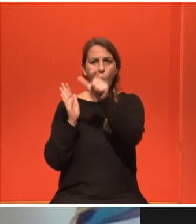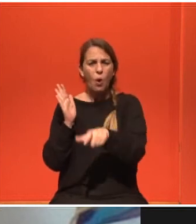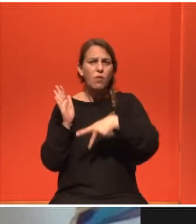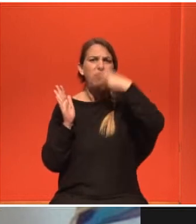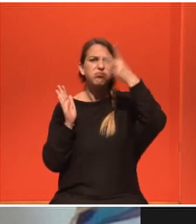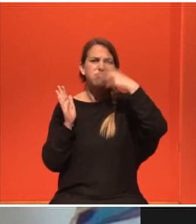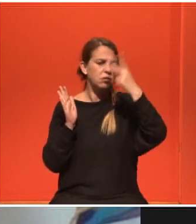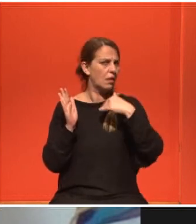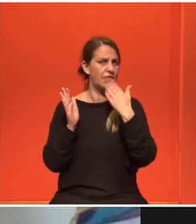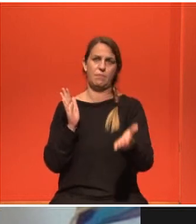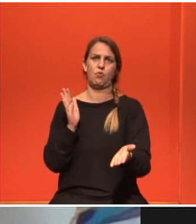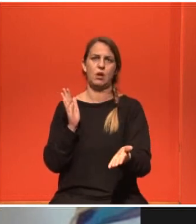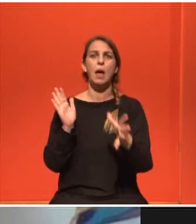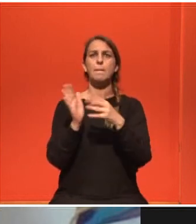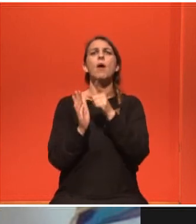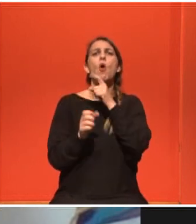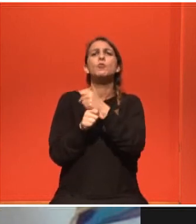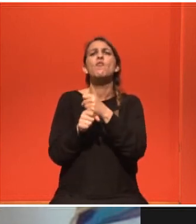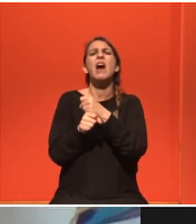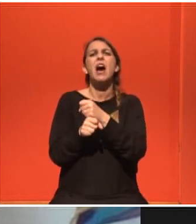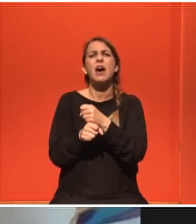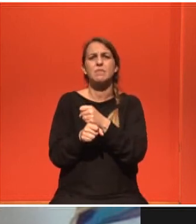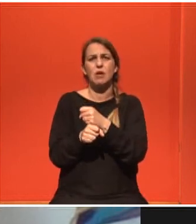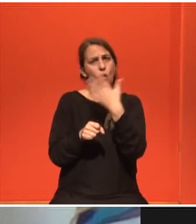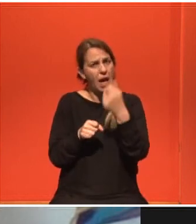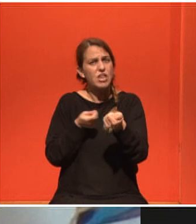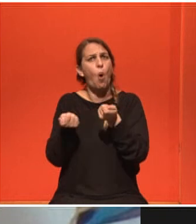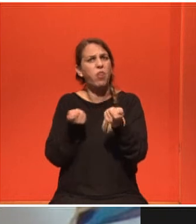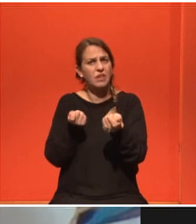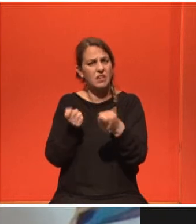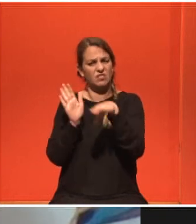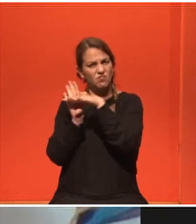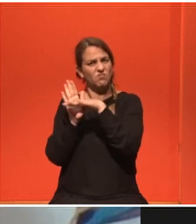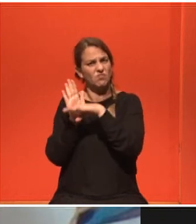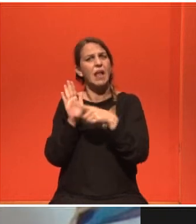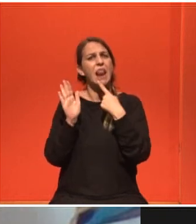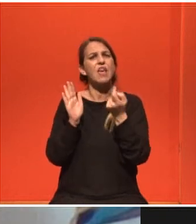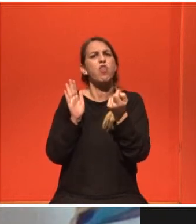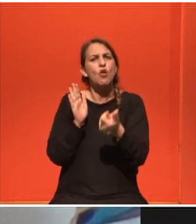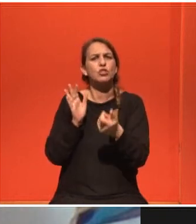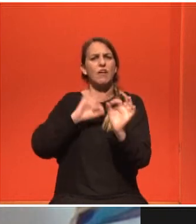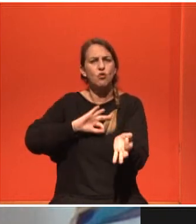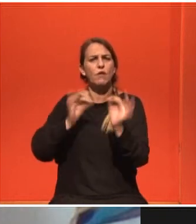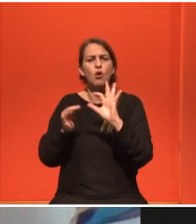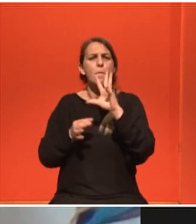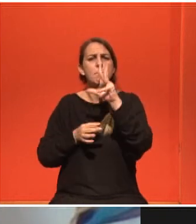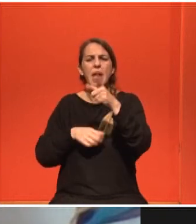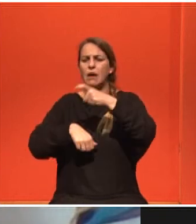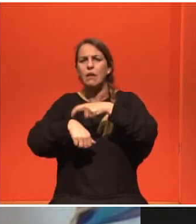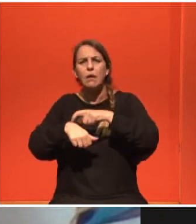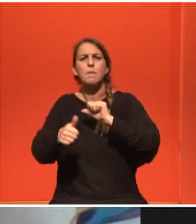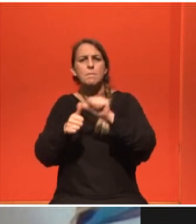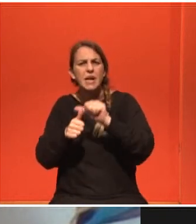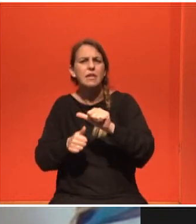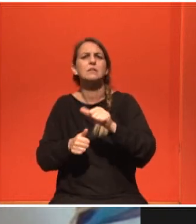ό,τι θέλει. Όπως όταν παίρνεις ένα φάρμακο, το παίρνεις με οδηγίες που λέει τόση δόση, για τόση διάρκεια, τόσες φορές την